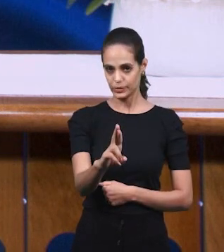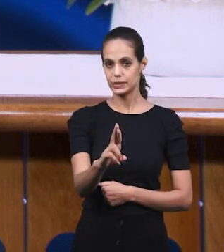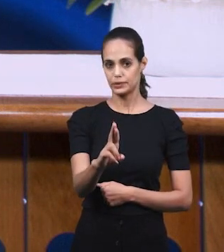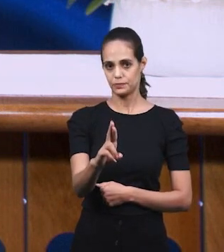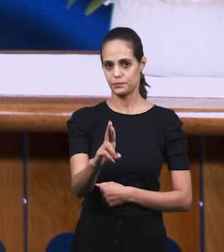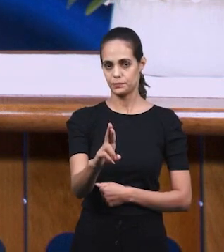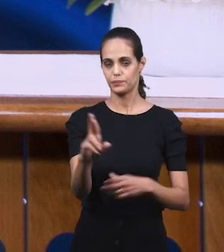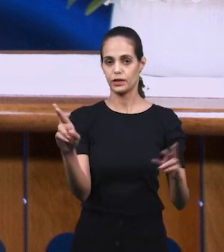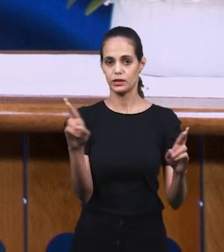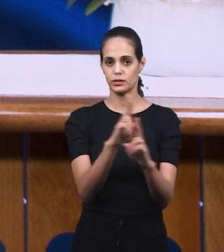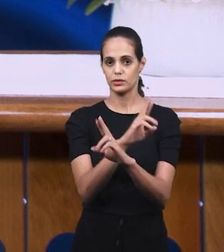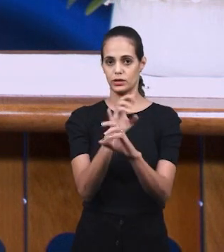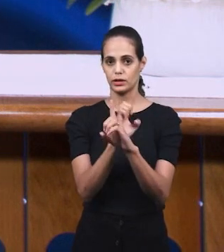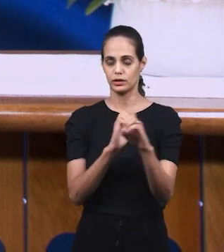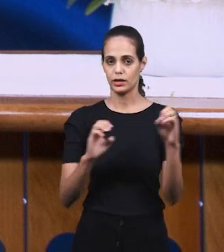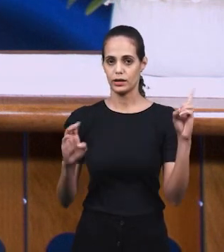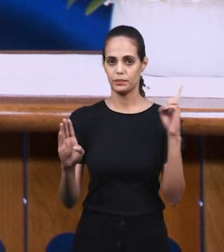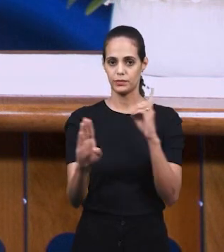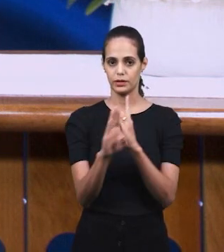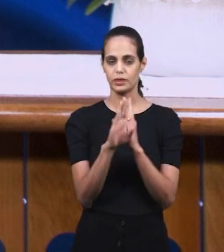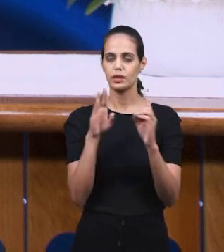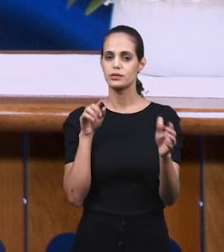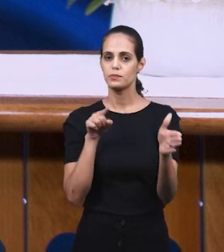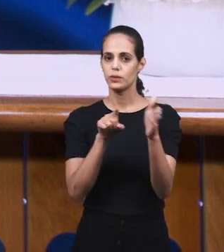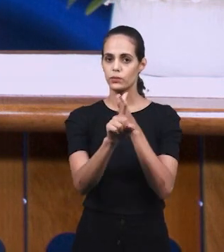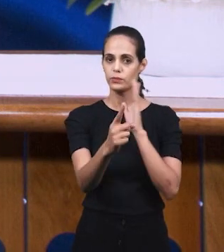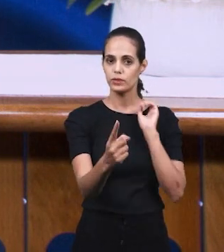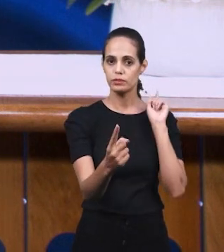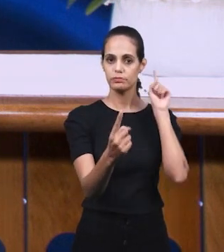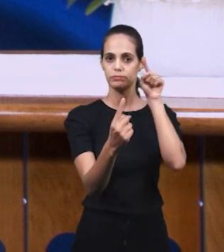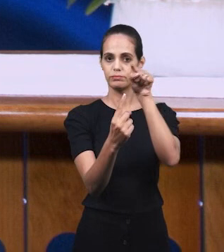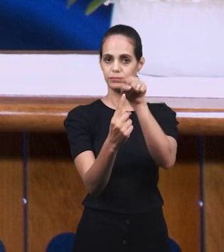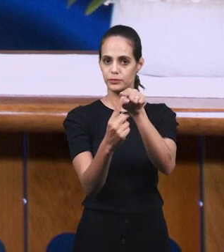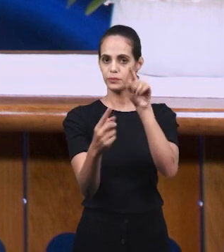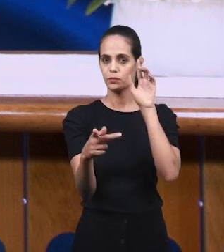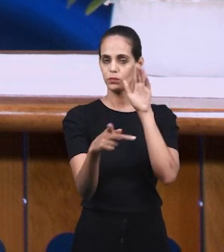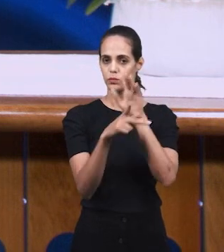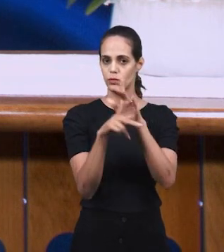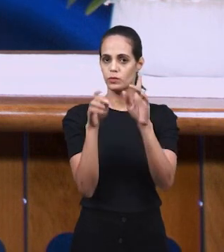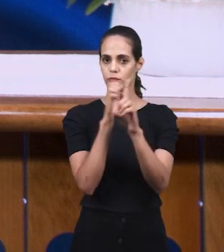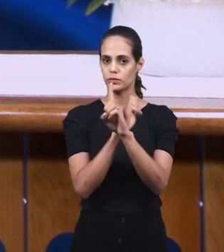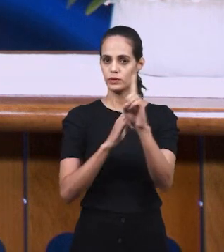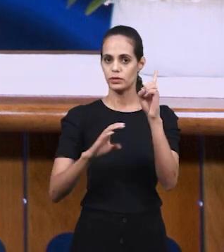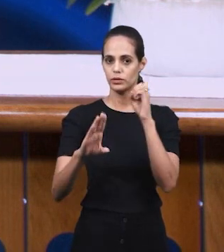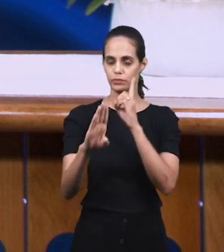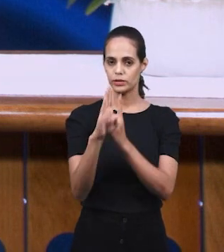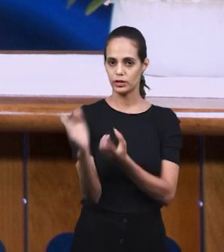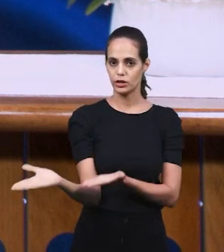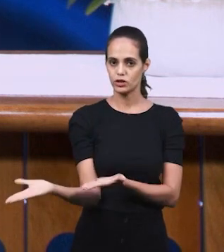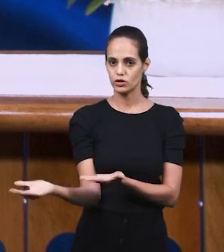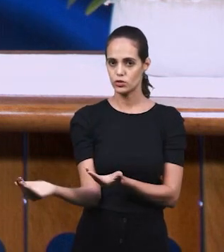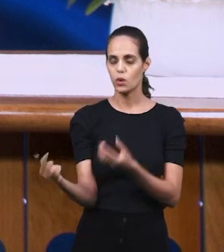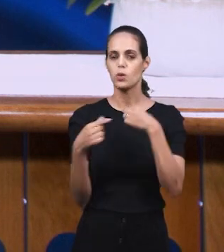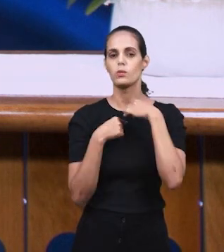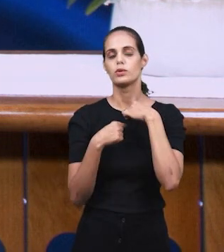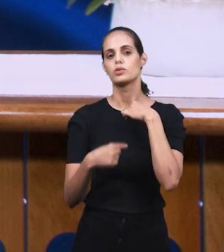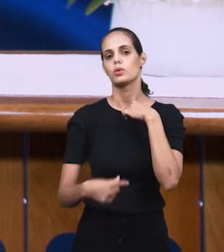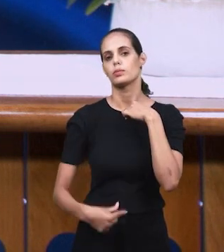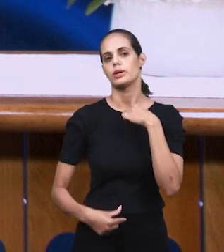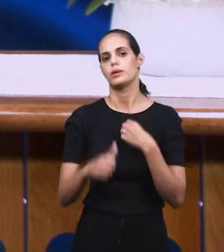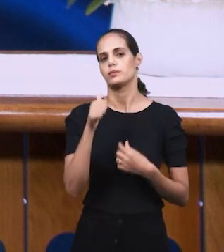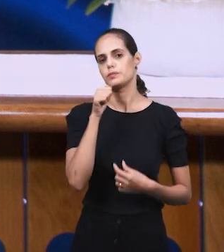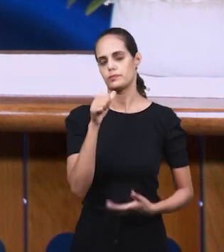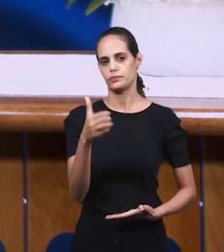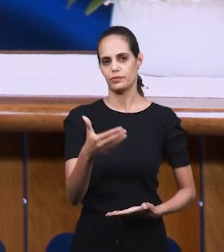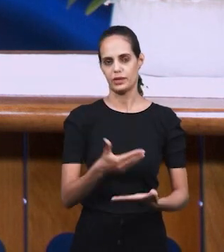на вопросы воскресной школы, вопросы, которые посылаются нашим